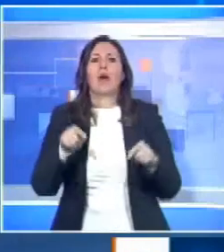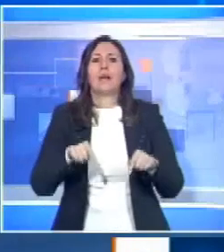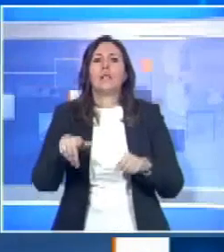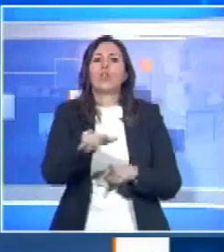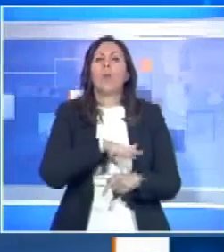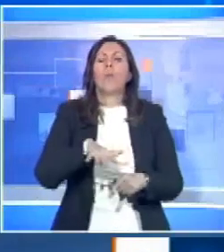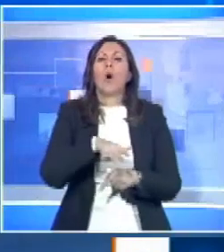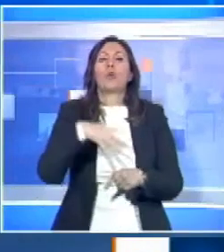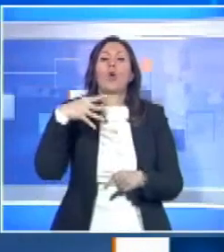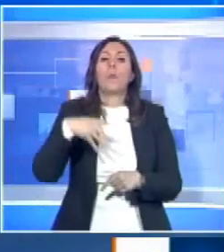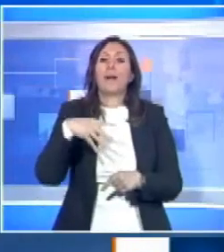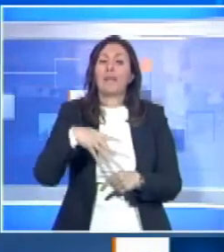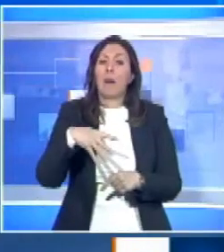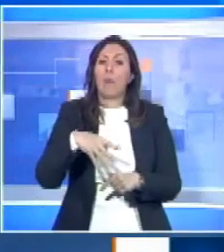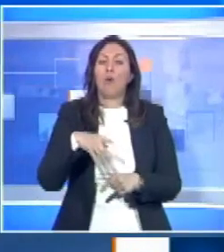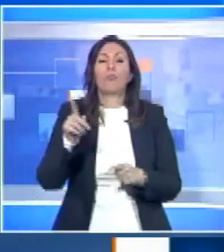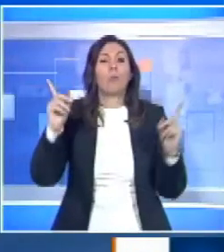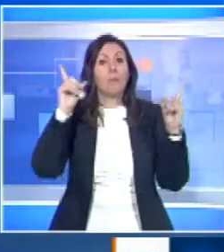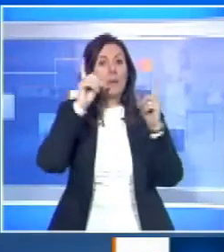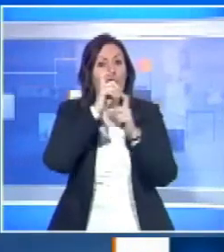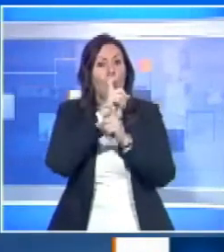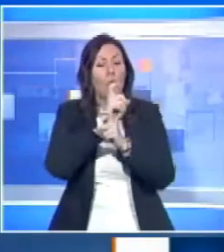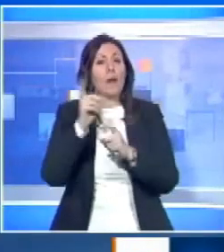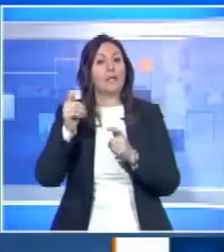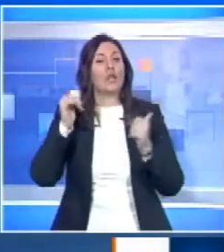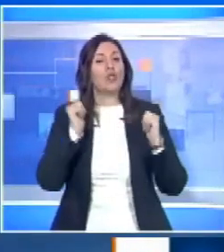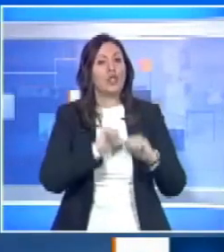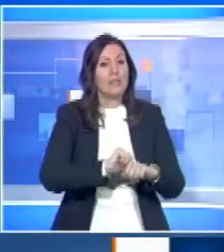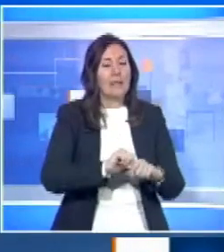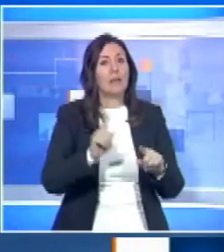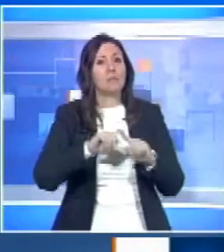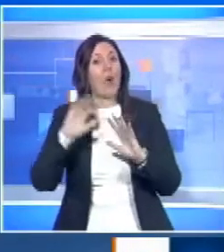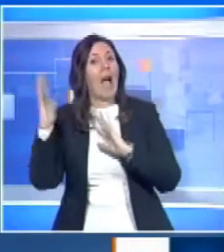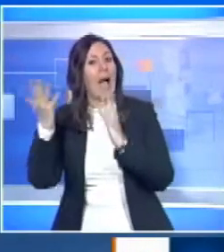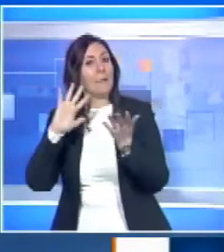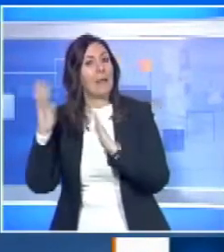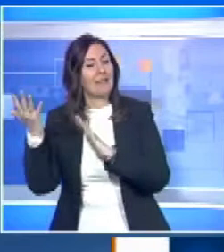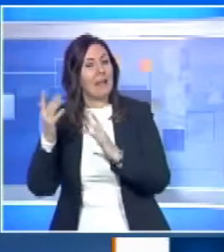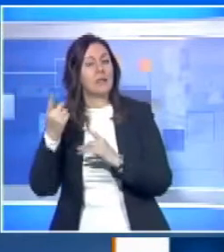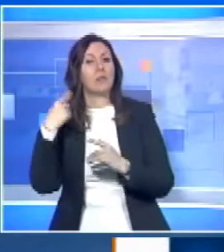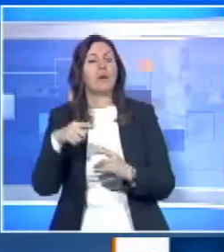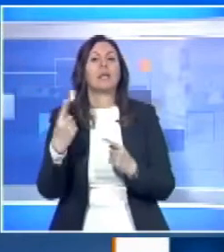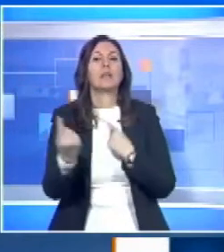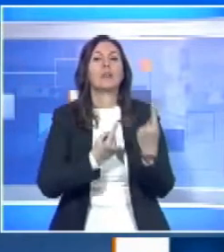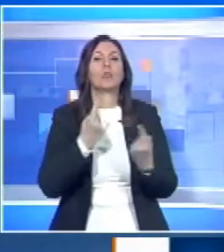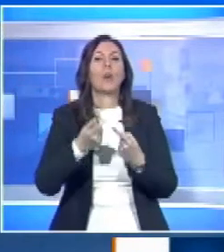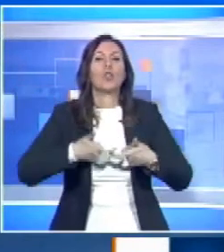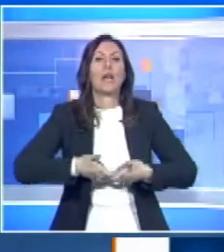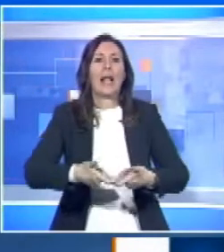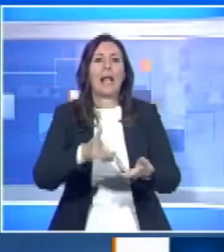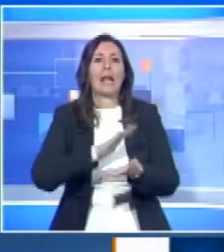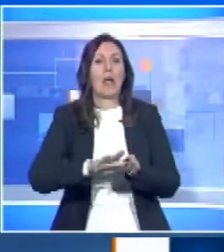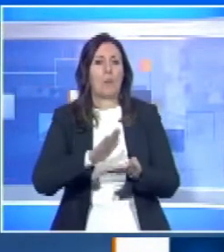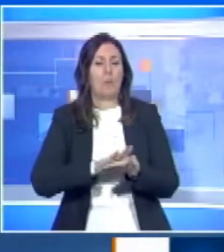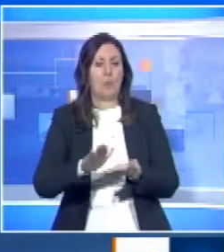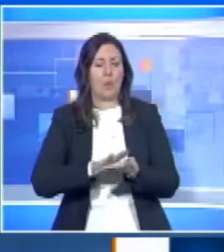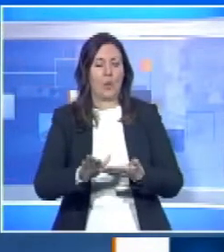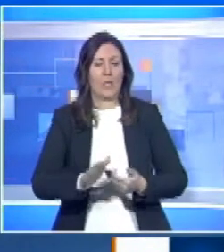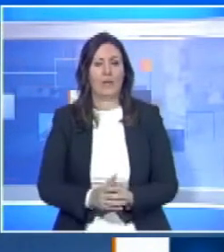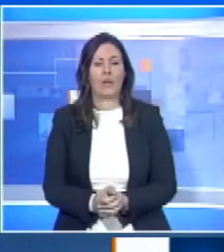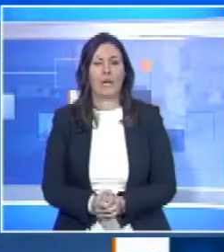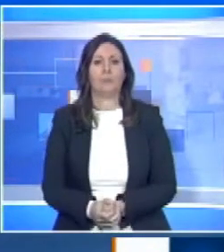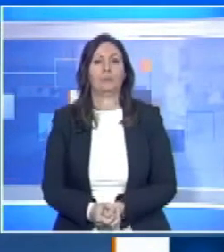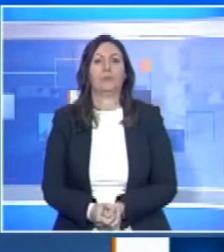di Metaponto dove da tempo c'è preoccupazione di cittadini e ambientalisti per le condizioni di un canale di bonifica. L'inviato